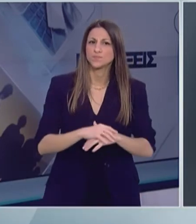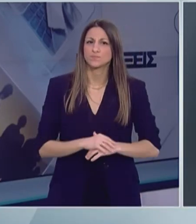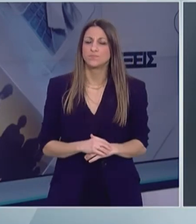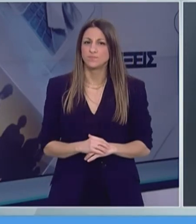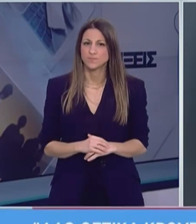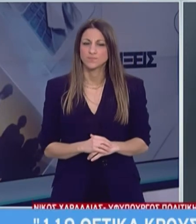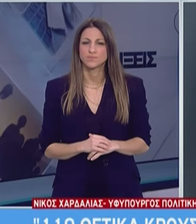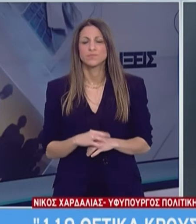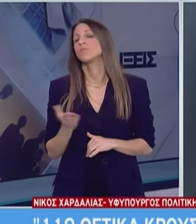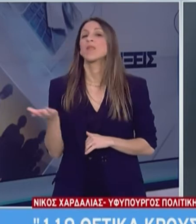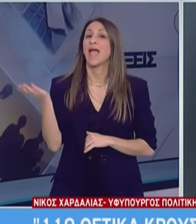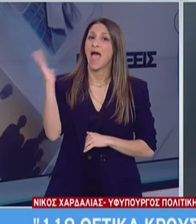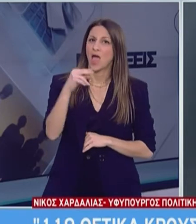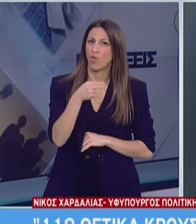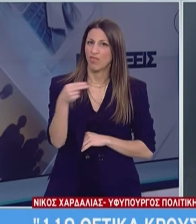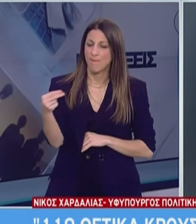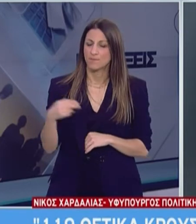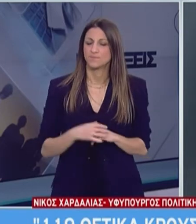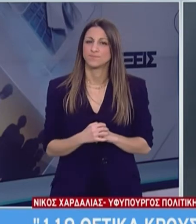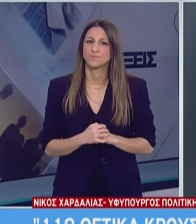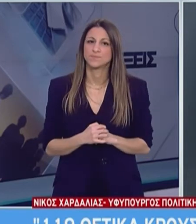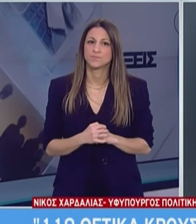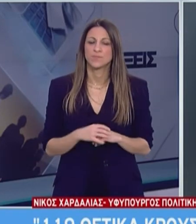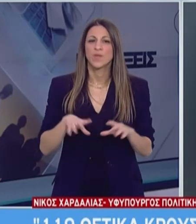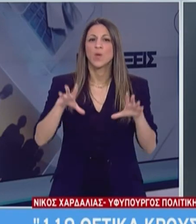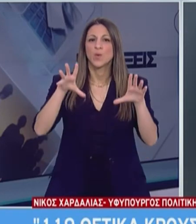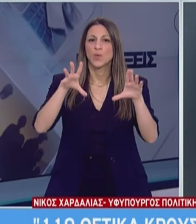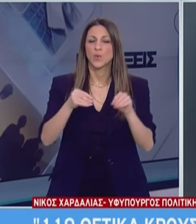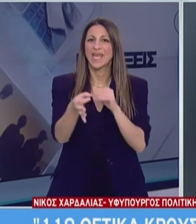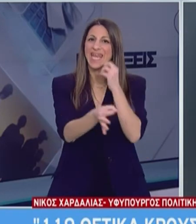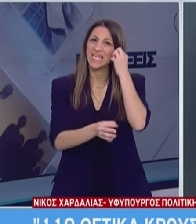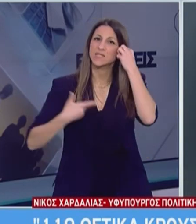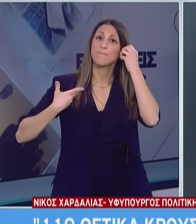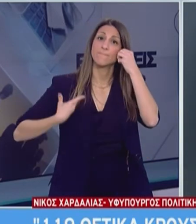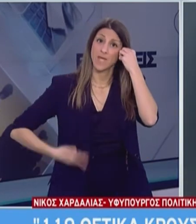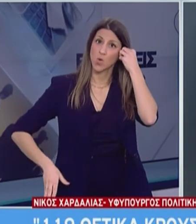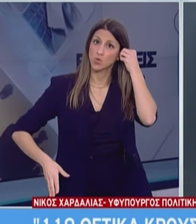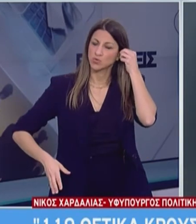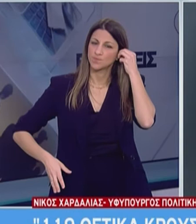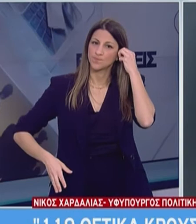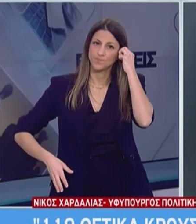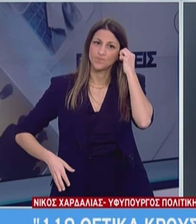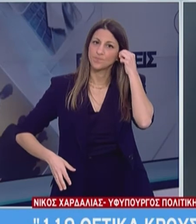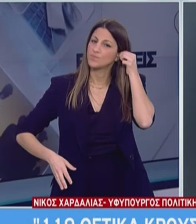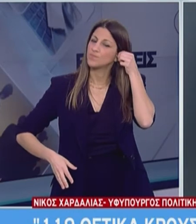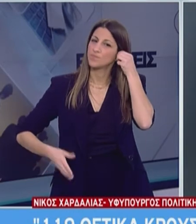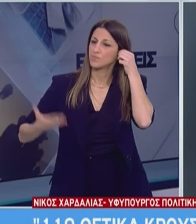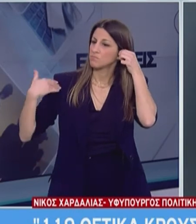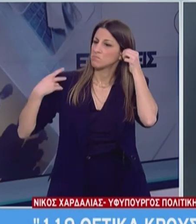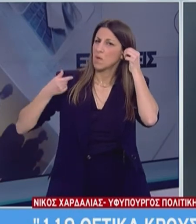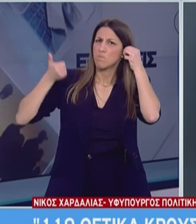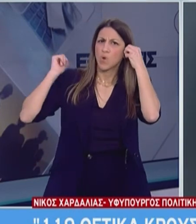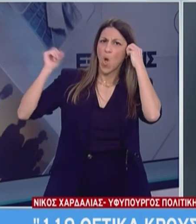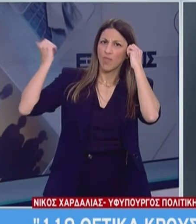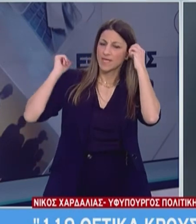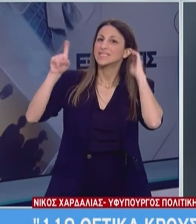Ένα άλλο εξίσου ζήτημα που έχει προκύψει αφορά το νησί της Μυκόνου. Προσήλθε πριν 24 ώρα